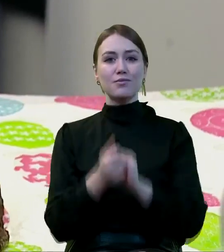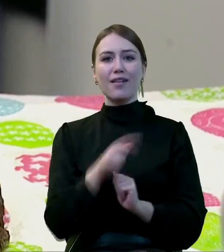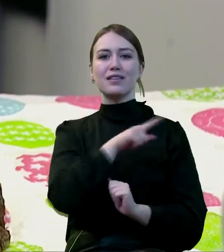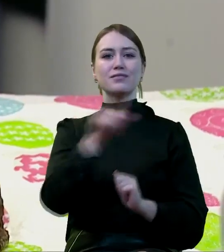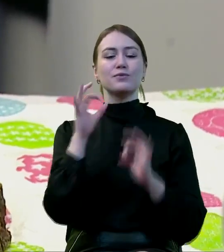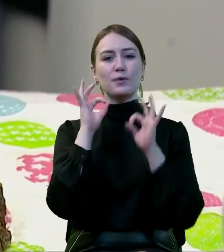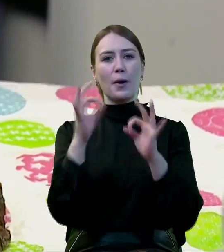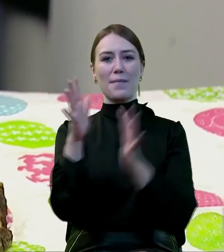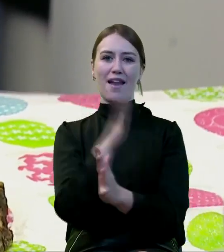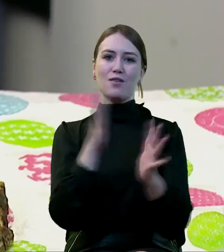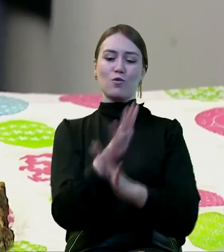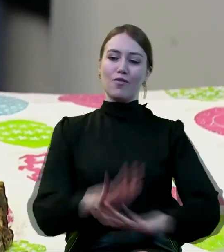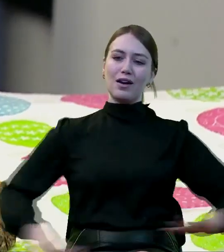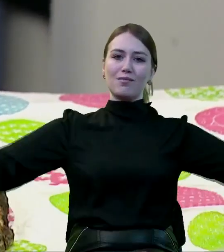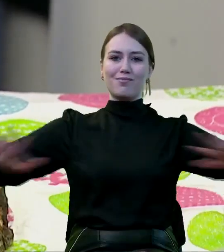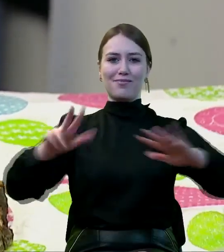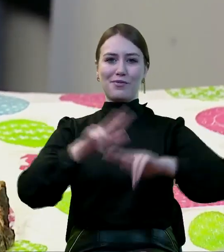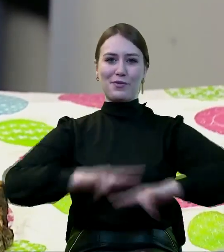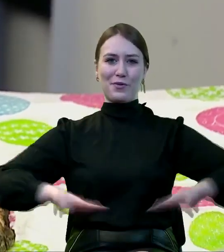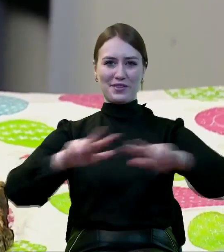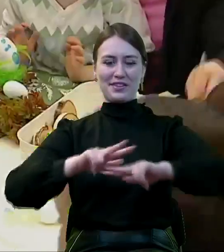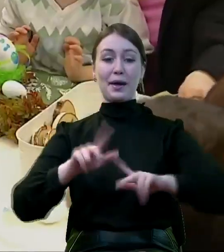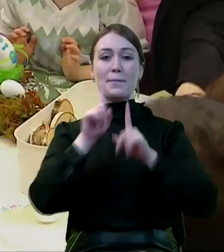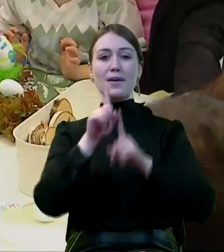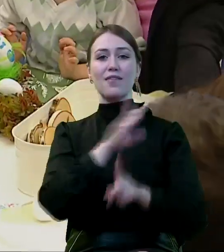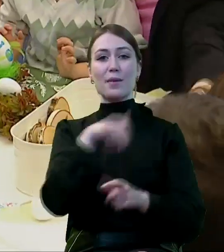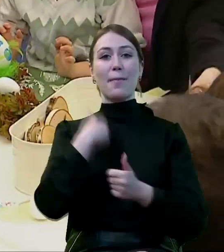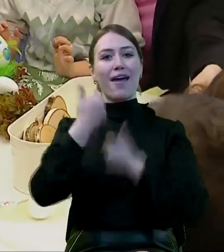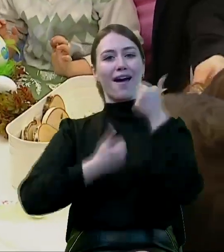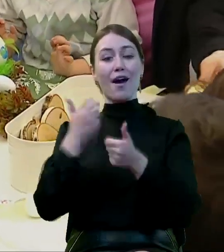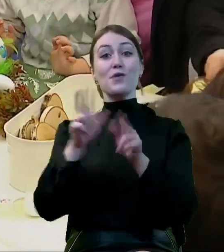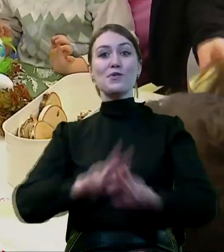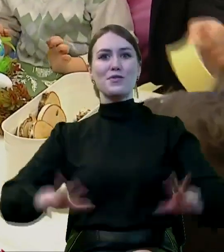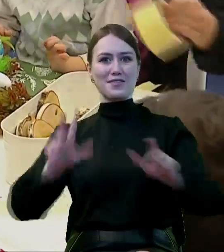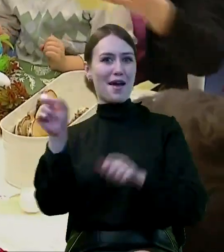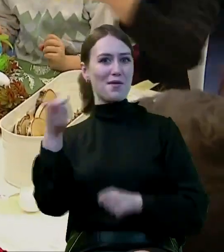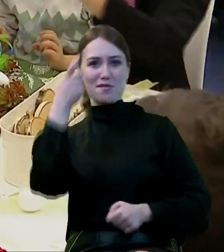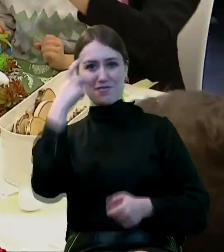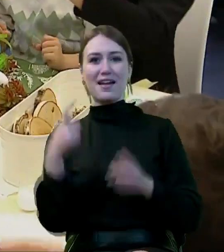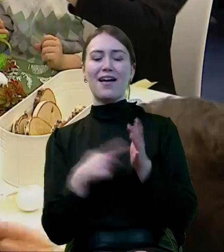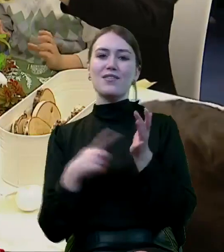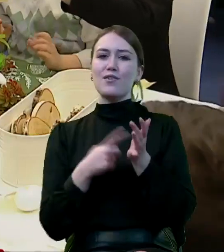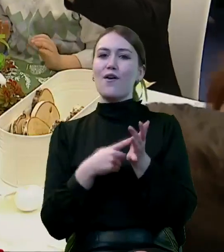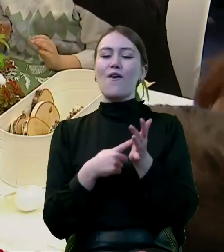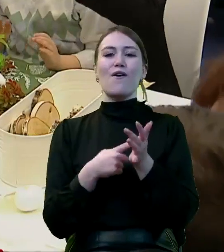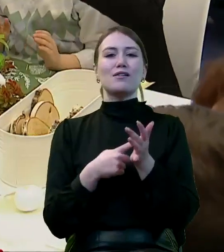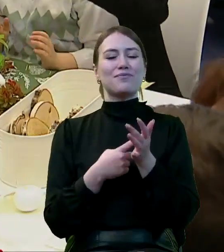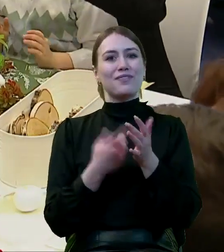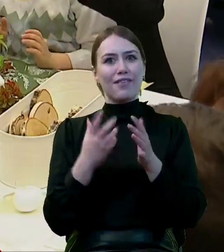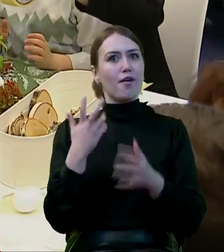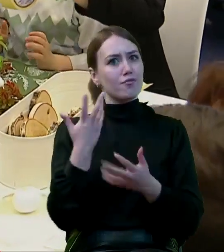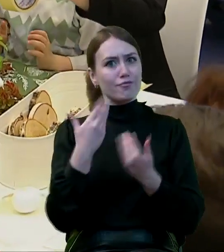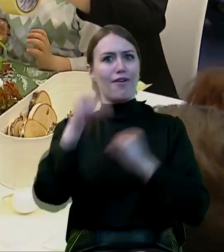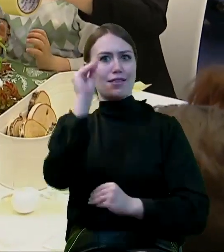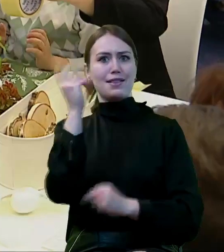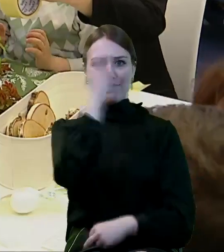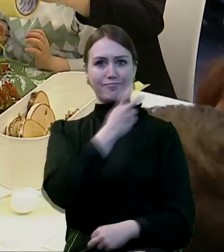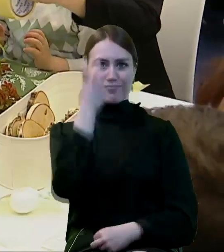dobry klimat wokół rodziny. Nasz konkurs, po pierwsze rodzina, który cieszy się coraz większym